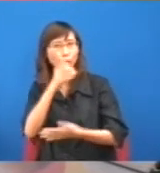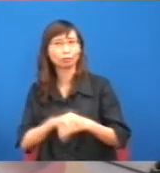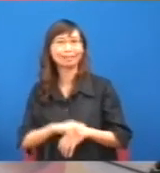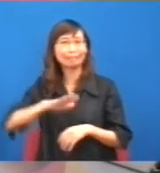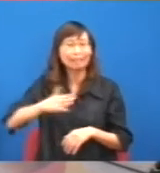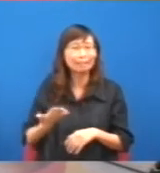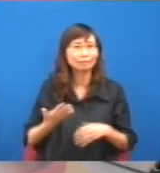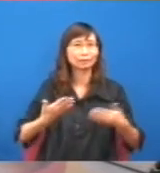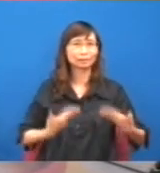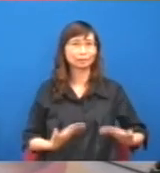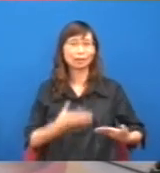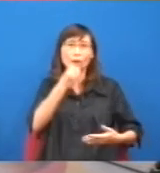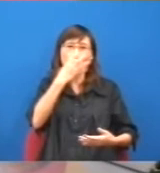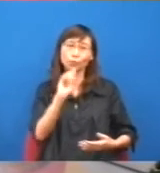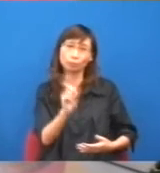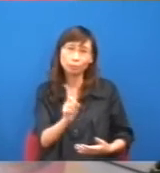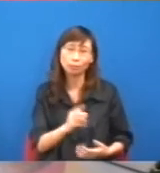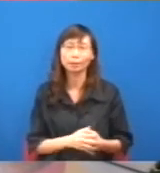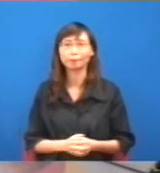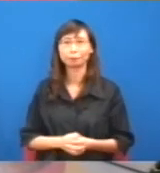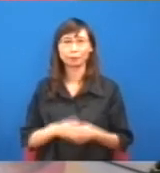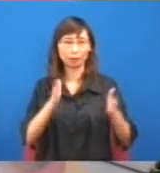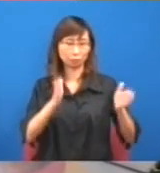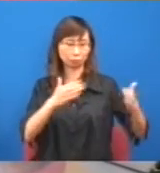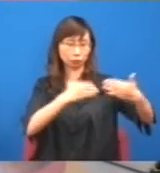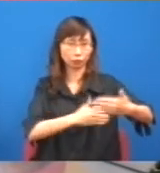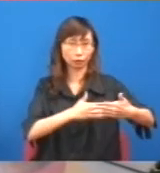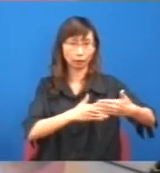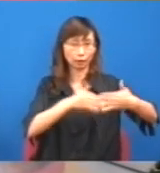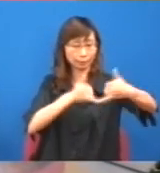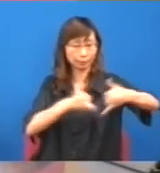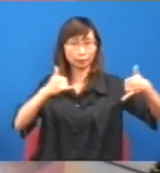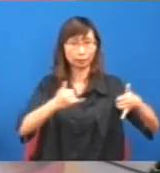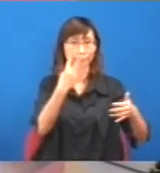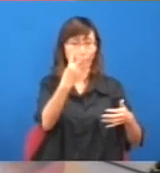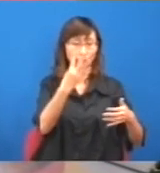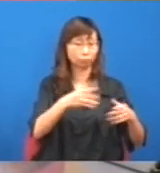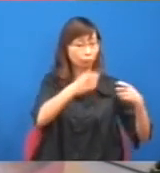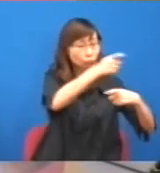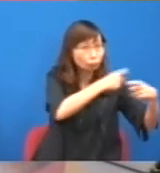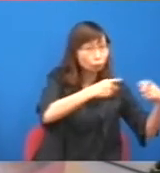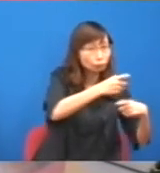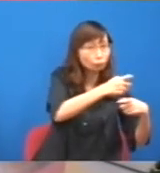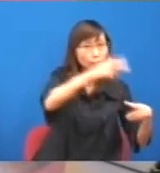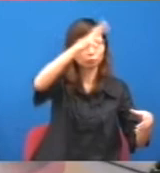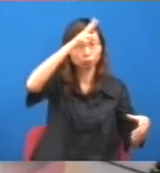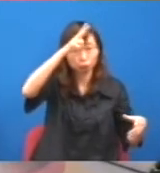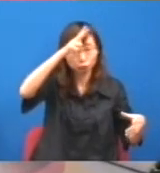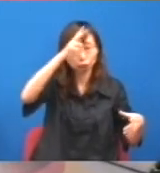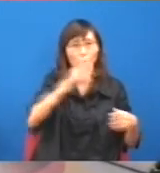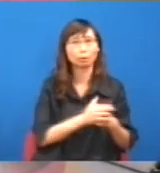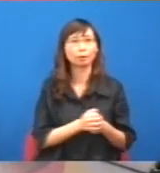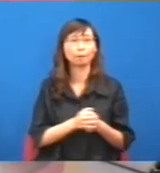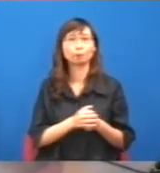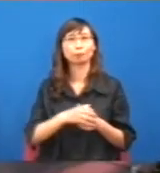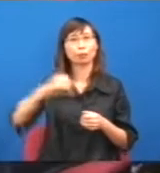任的四方委員會,即是12個人,官商、學、盧,就是